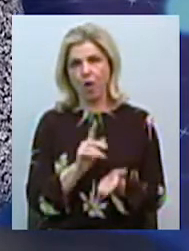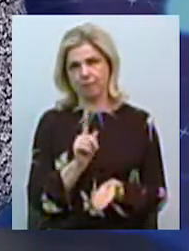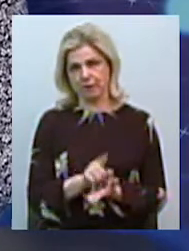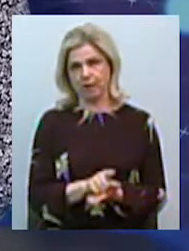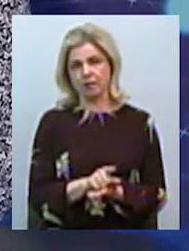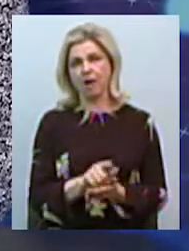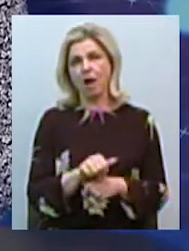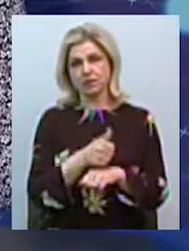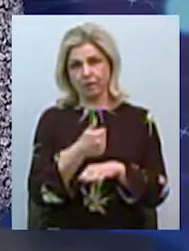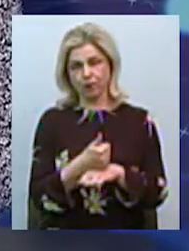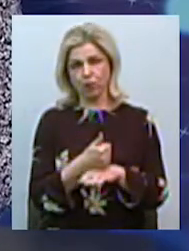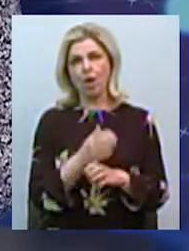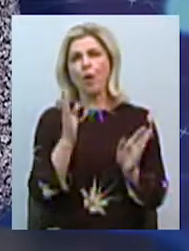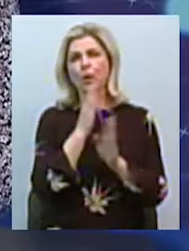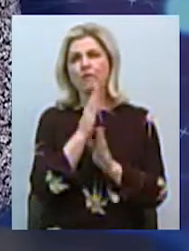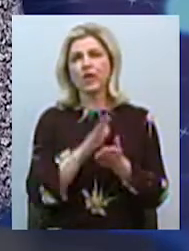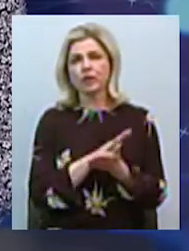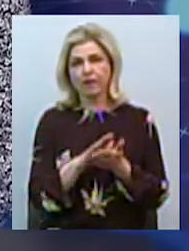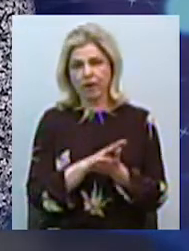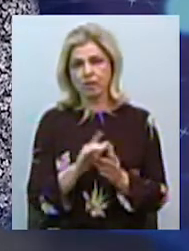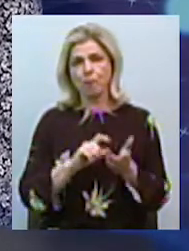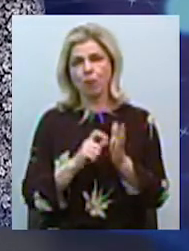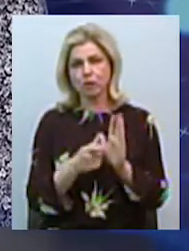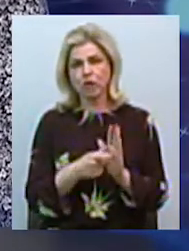Це основне. Проветрити поміщення, це